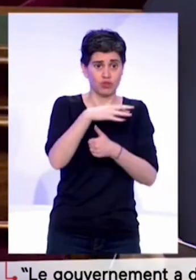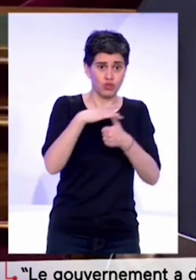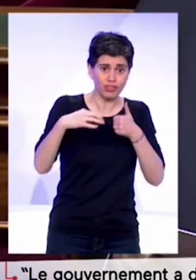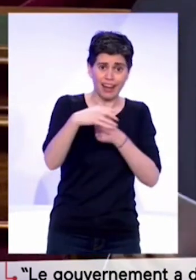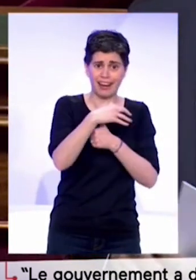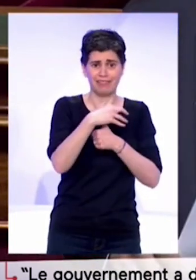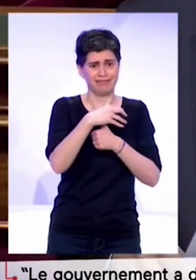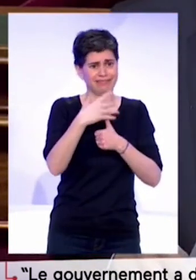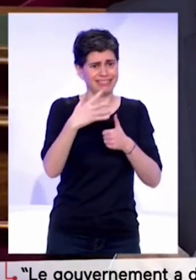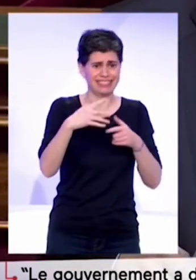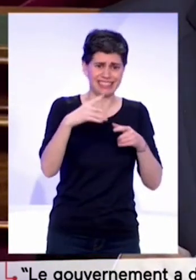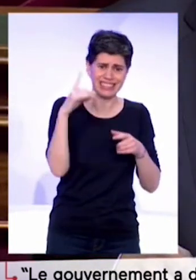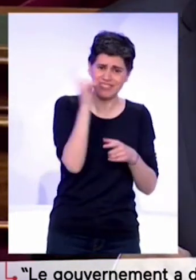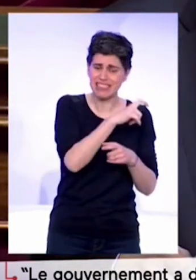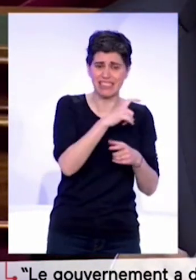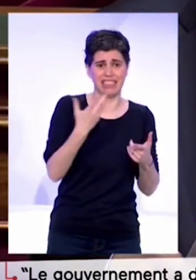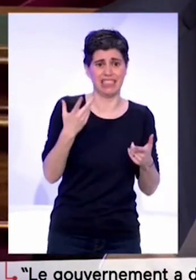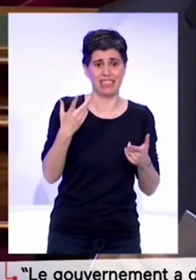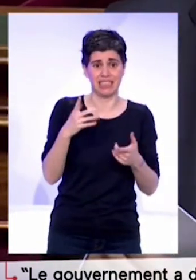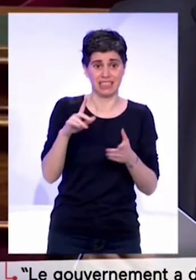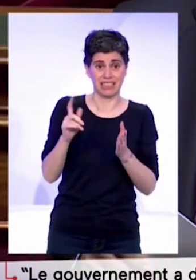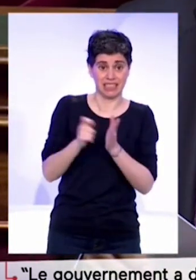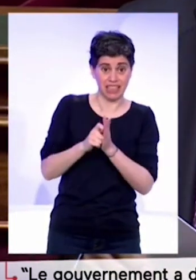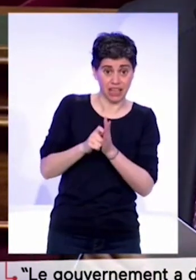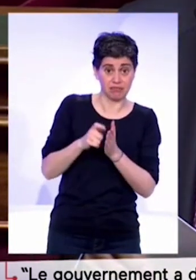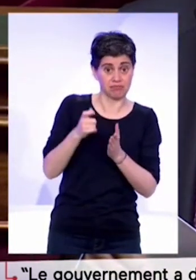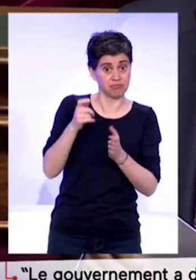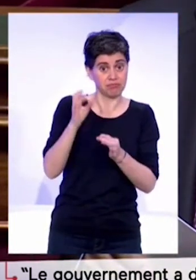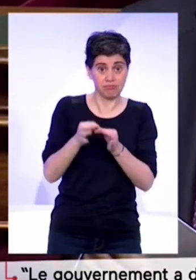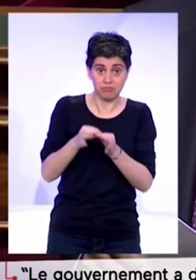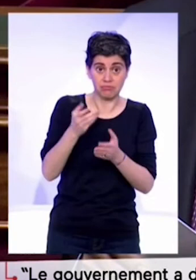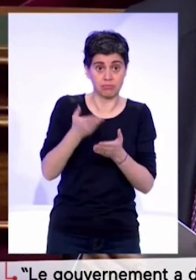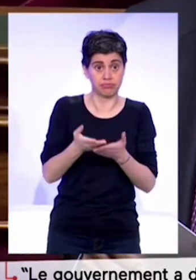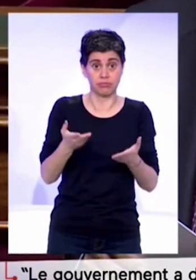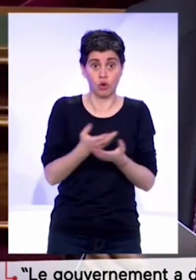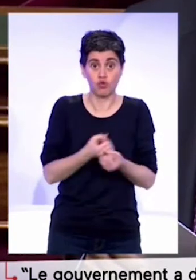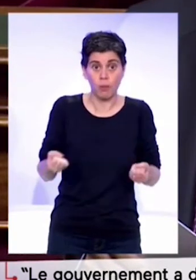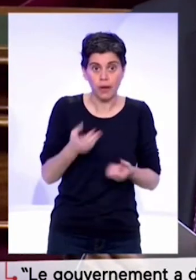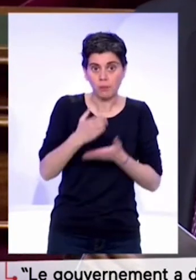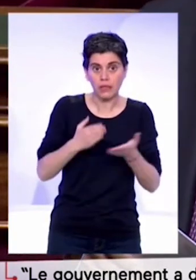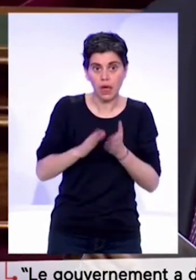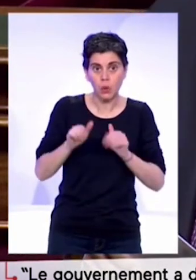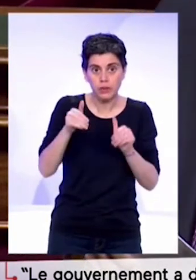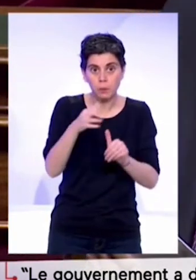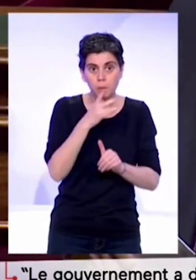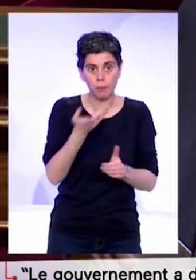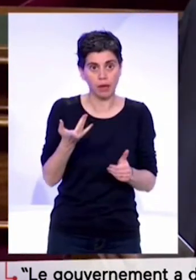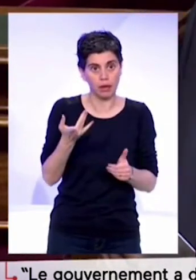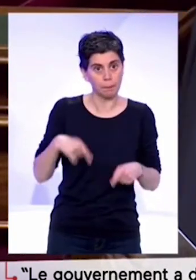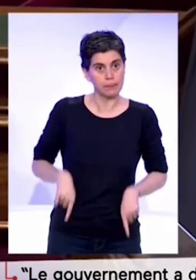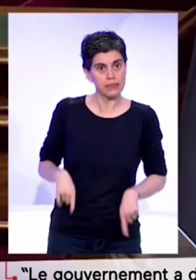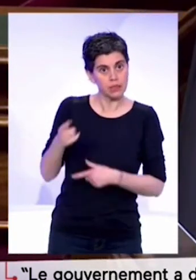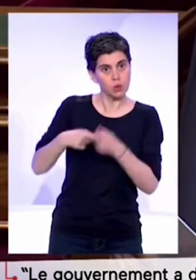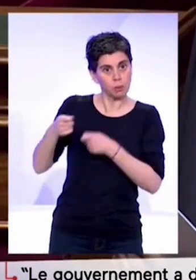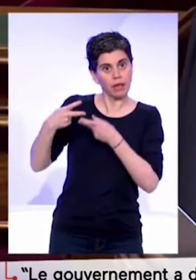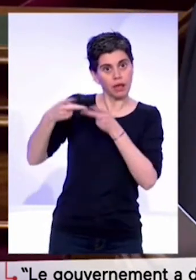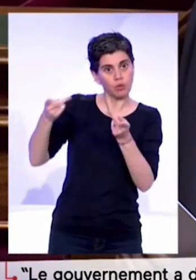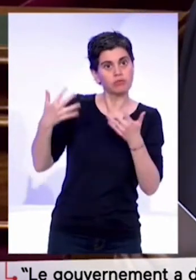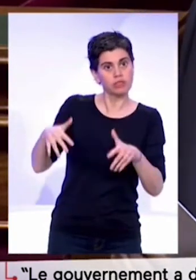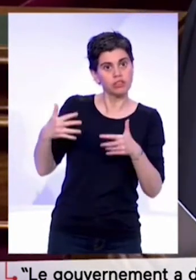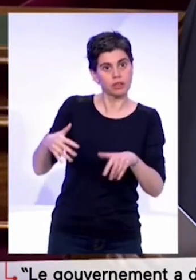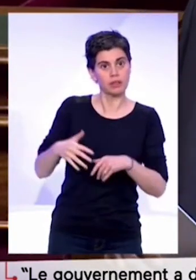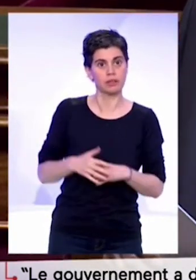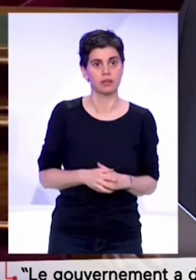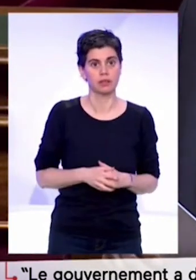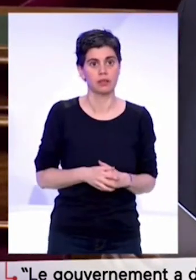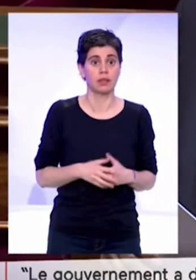Le chômage partiel ne pourra pas continuer, le ministre de l'économie l'a déjà annoncé, et à l'évidence, et malheureusement,